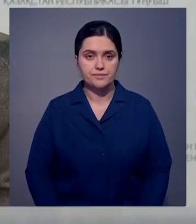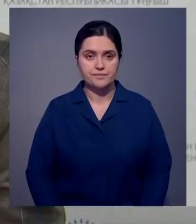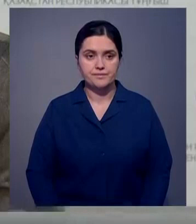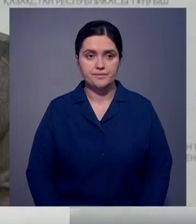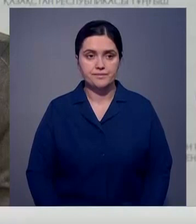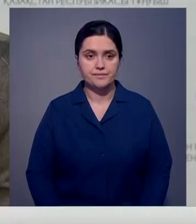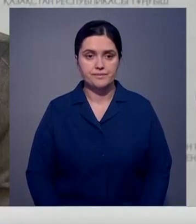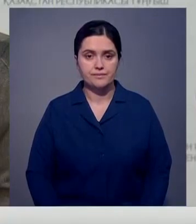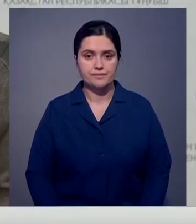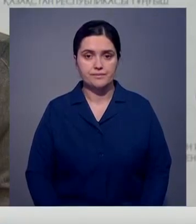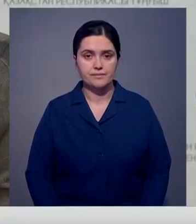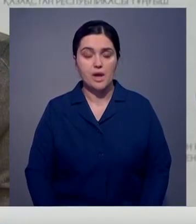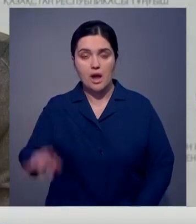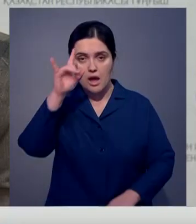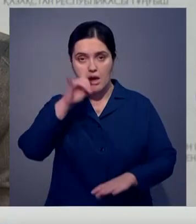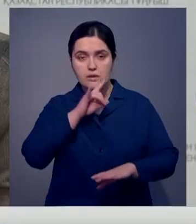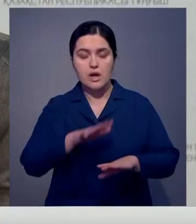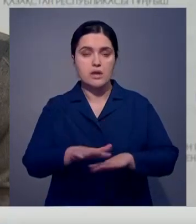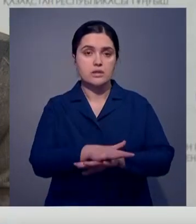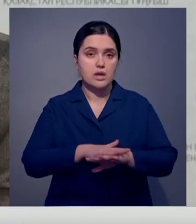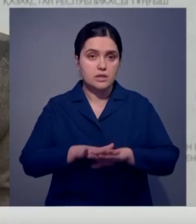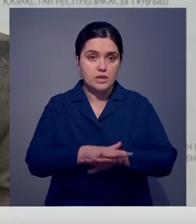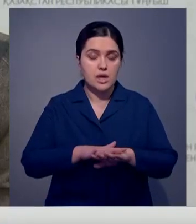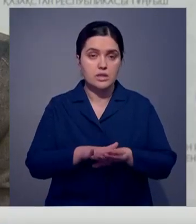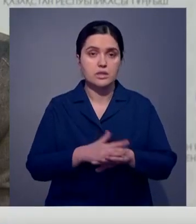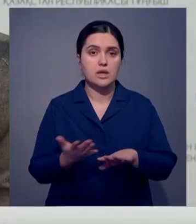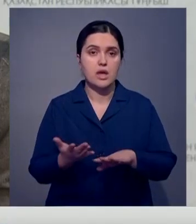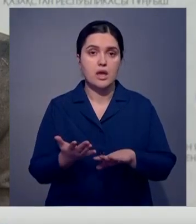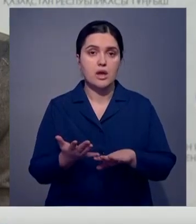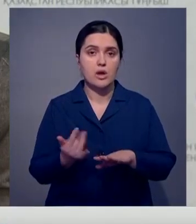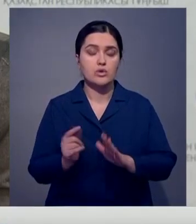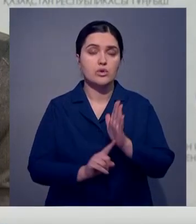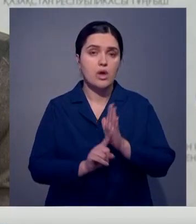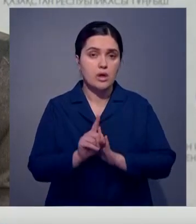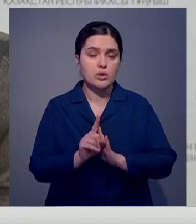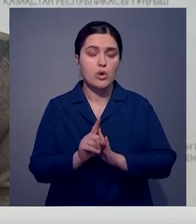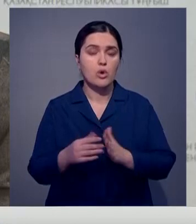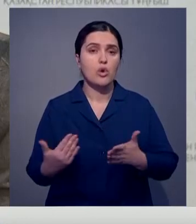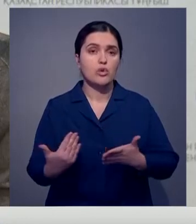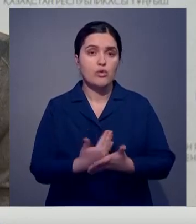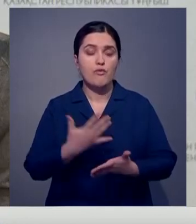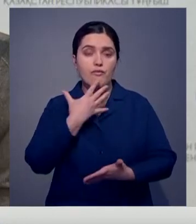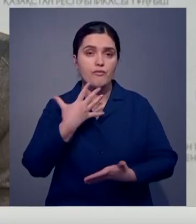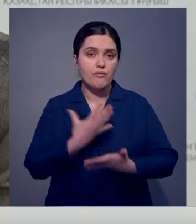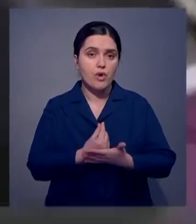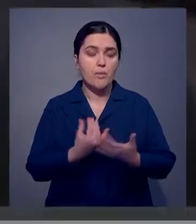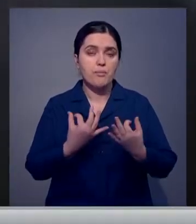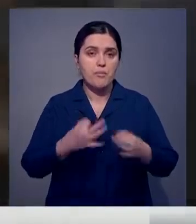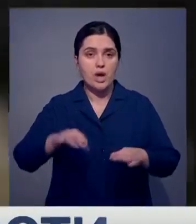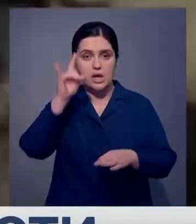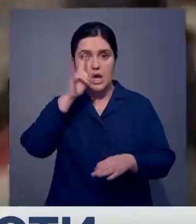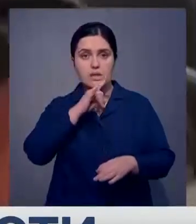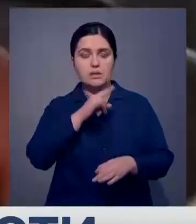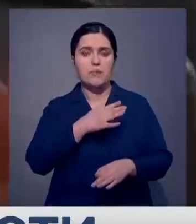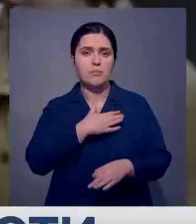уже не граждане Советского Союза вступили в Новый год в совершенно новом качестве. Понятное дело, что мы